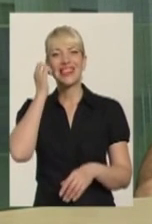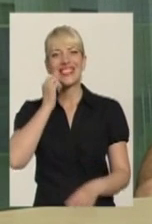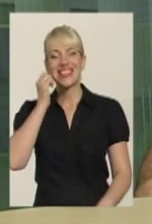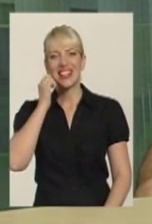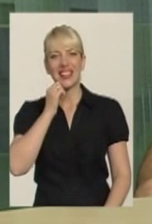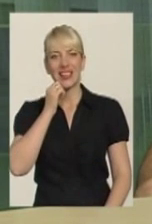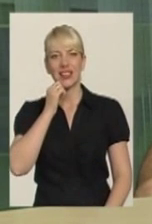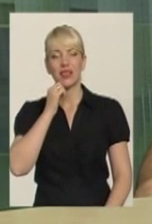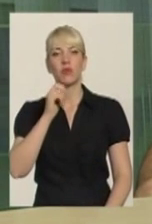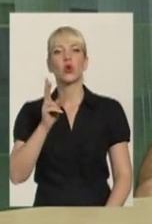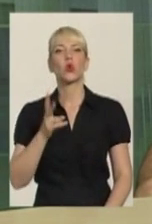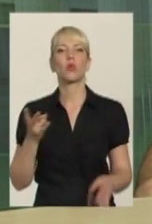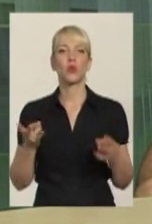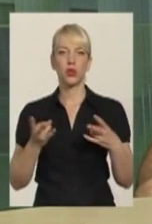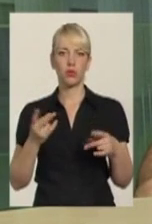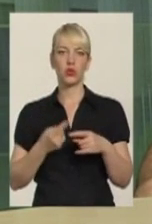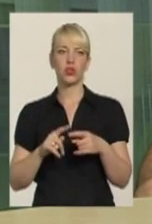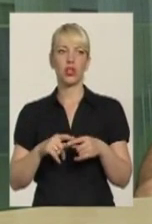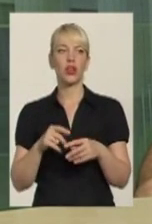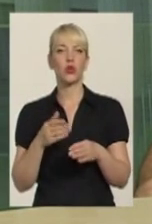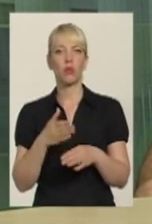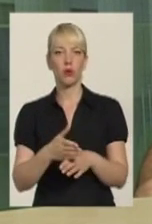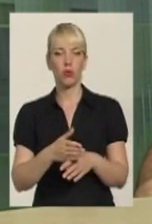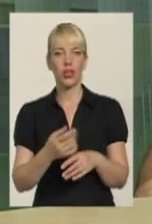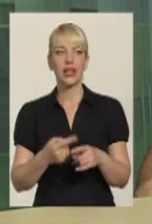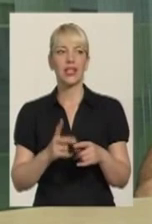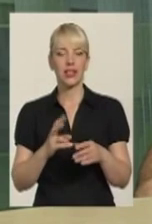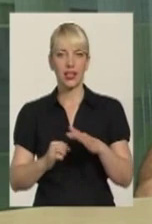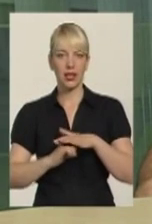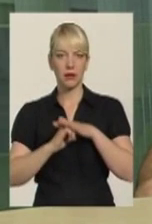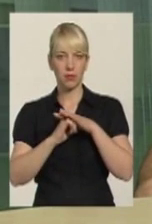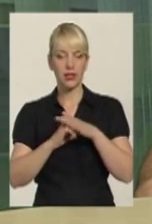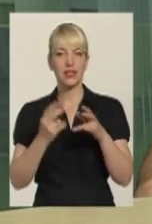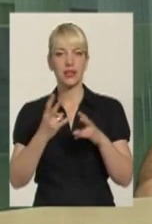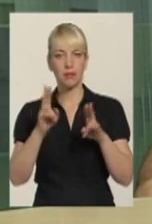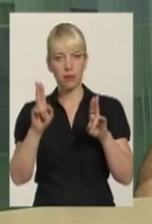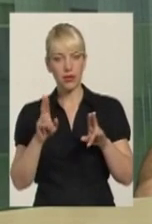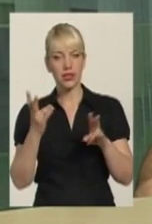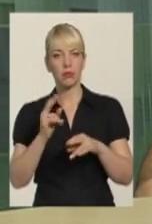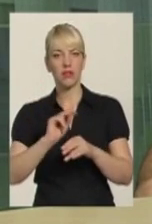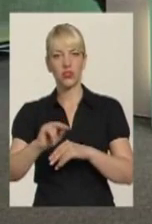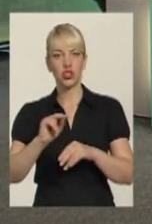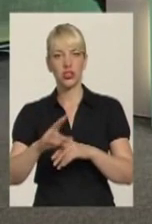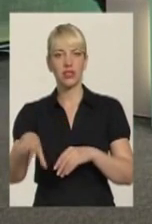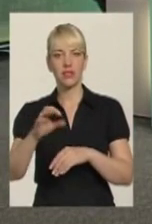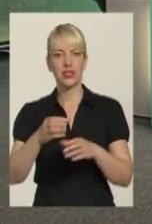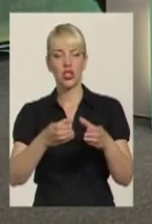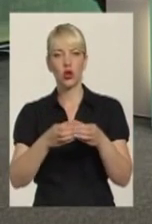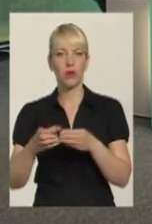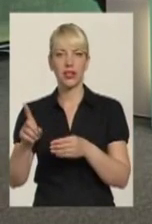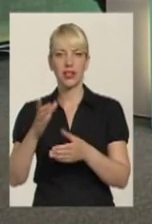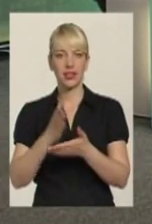людям, які потребують цієї допомоги. І це на тих принципах теж треба вчити і всі громади, які сьогодні є.